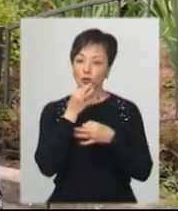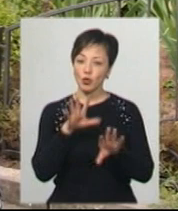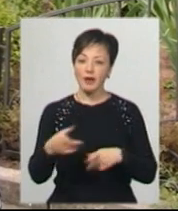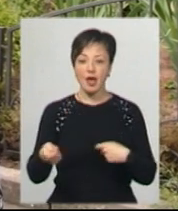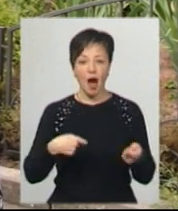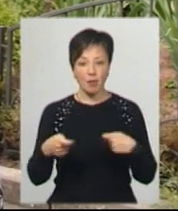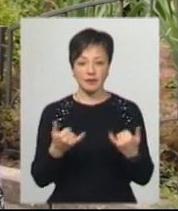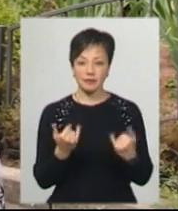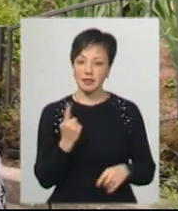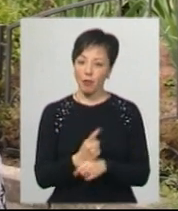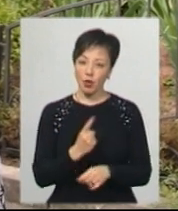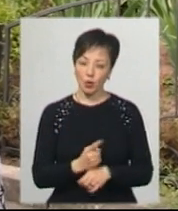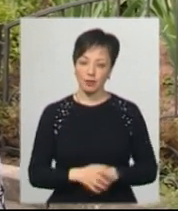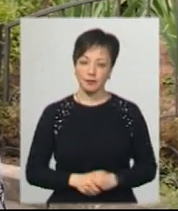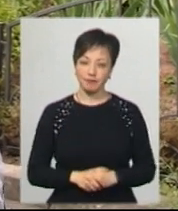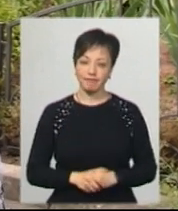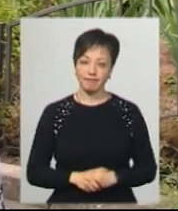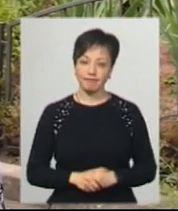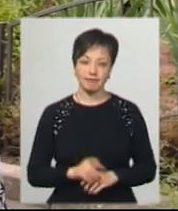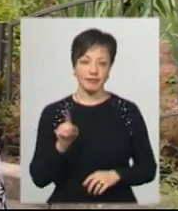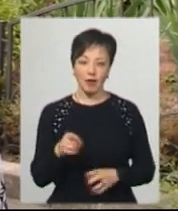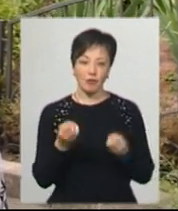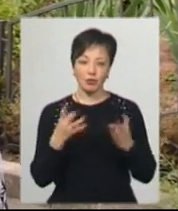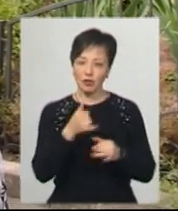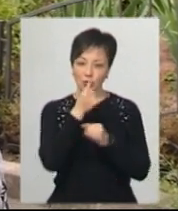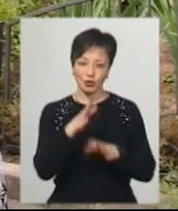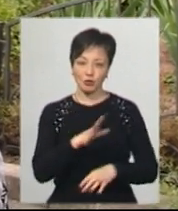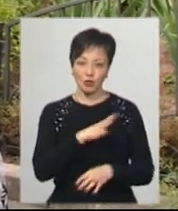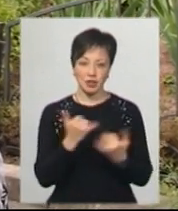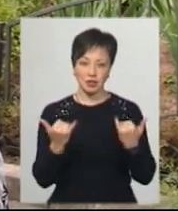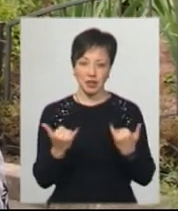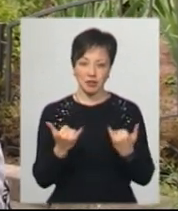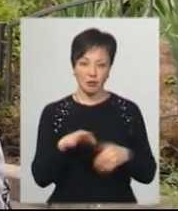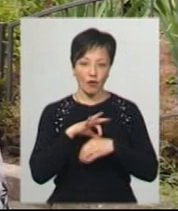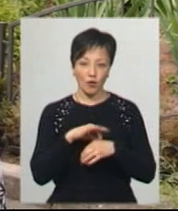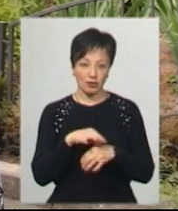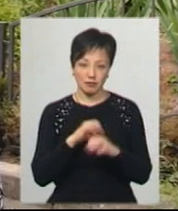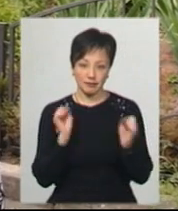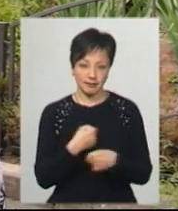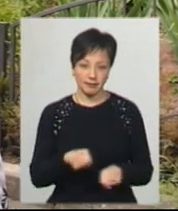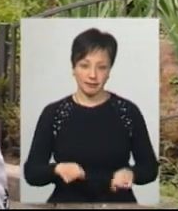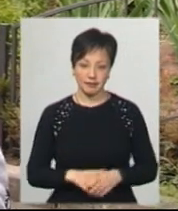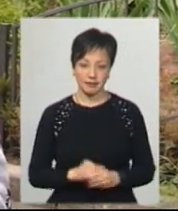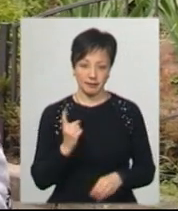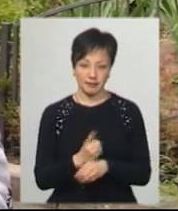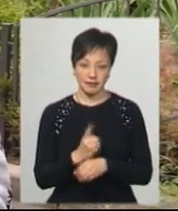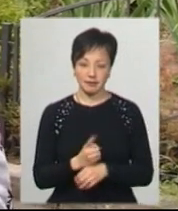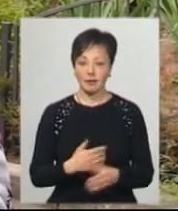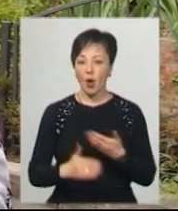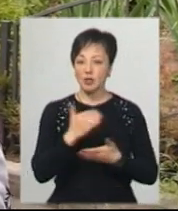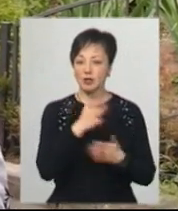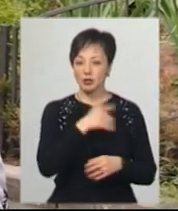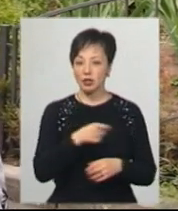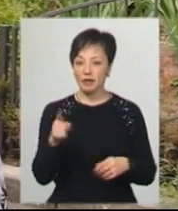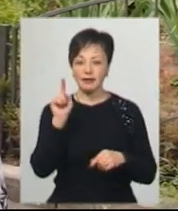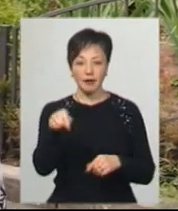ярмарків наразі заборонене. Він там просто не може бути і зараз проводитись. Крім того, останнім часом там є